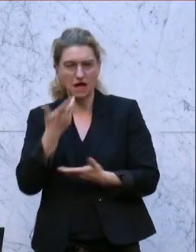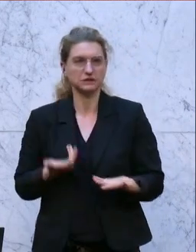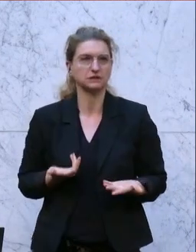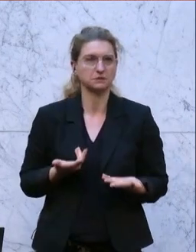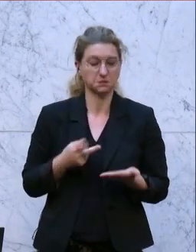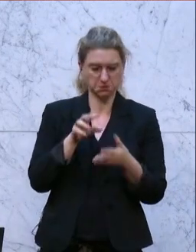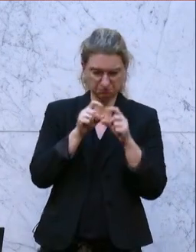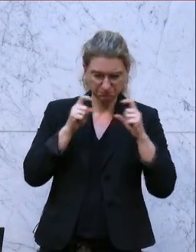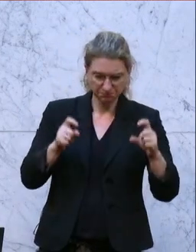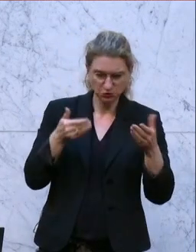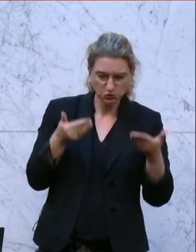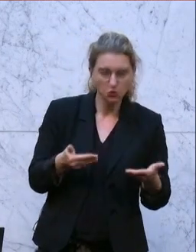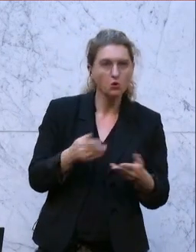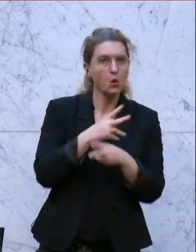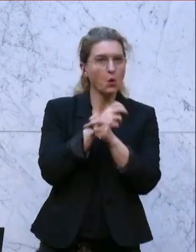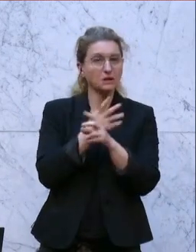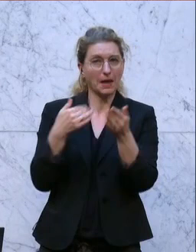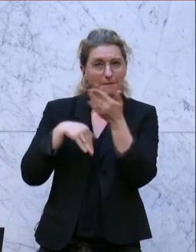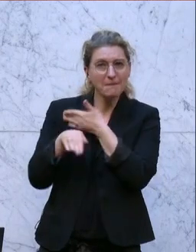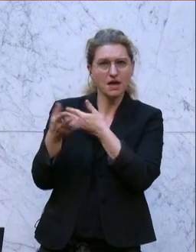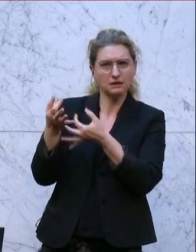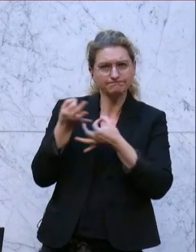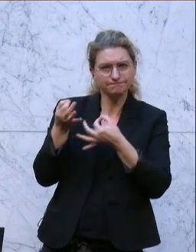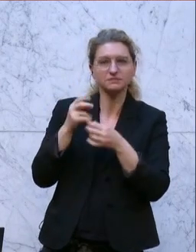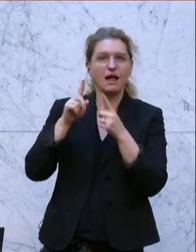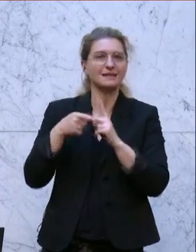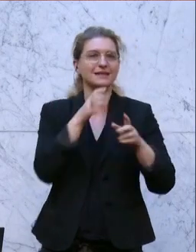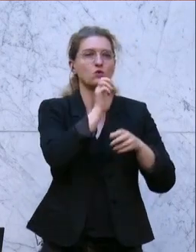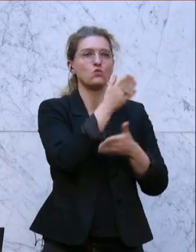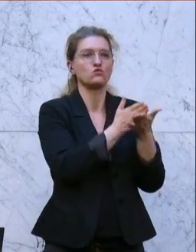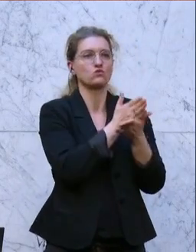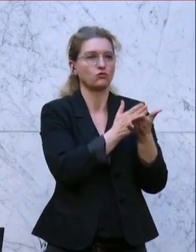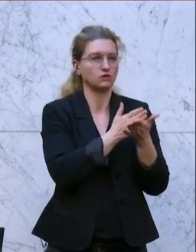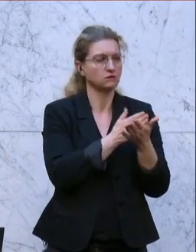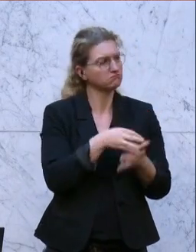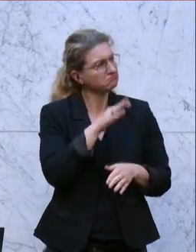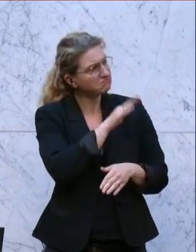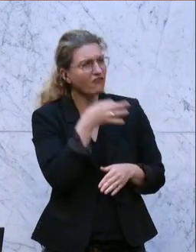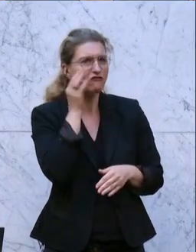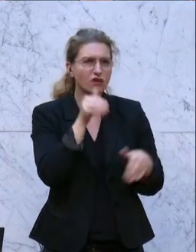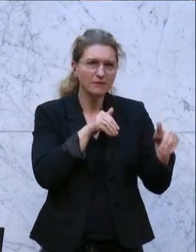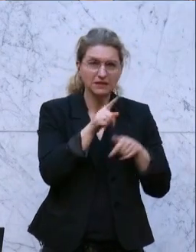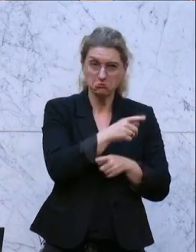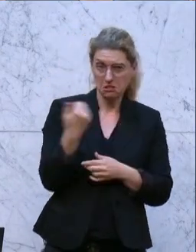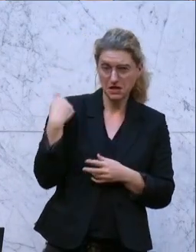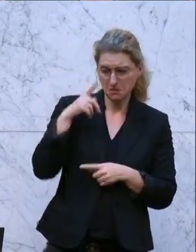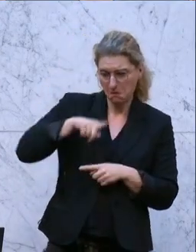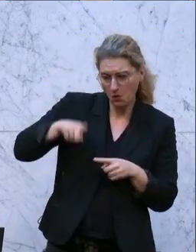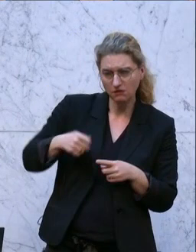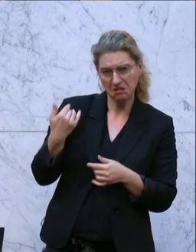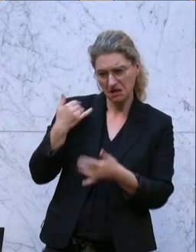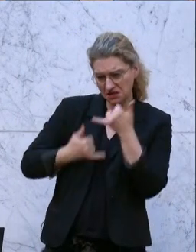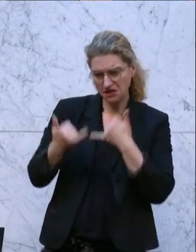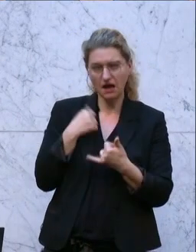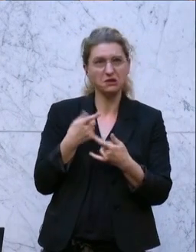bezieht weit mehr als der EU-Durchschnitt. Frau Minister, Sie sind in den letzten Monaten und Jahren auf der